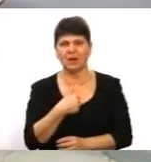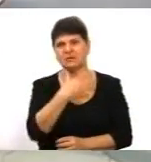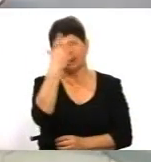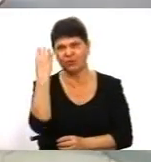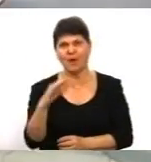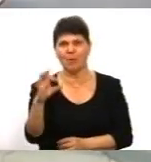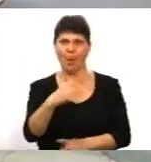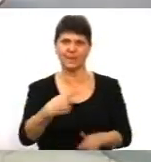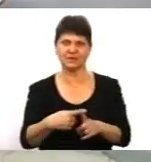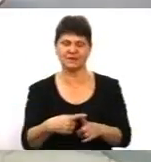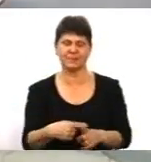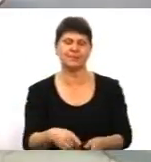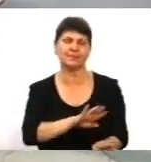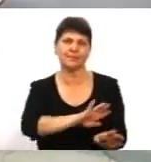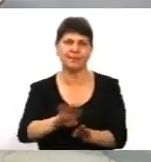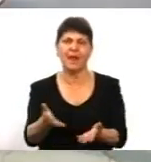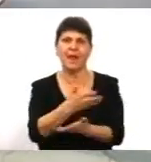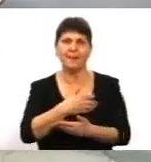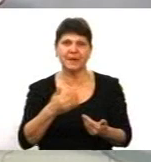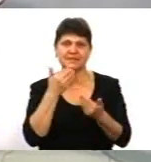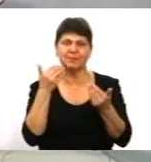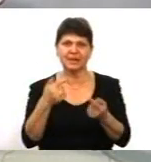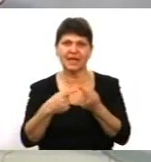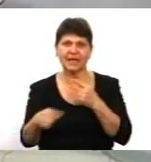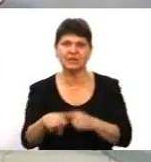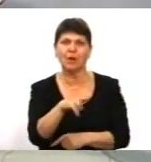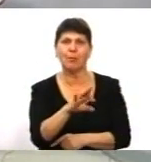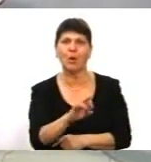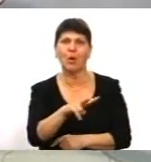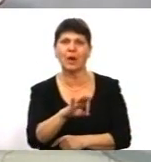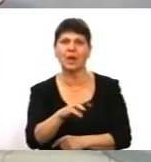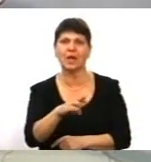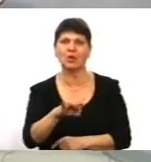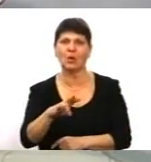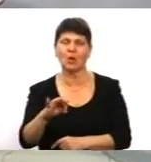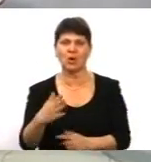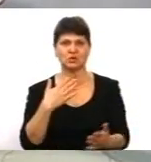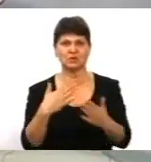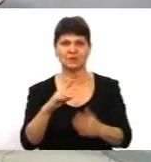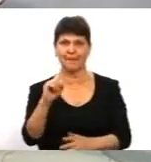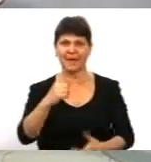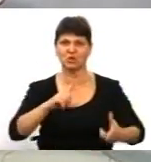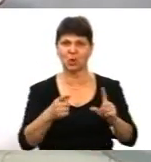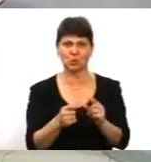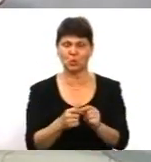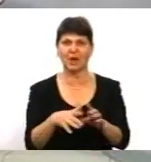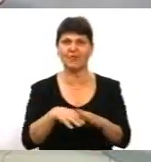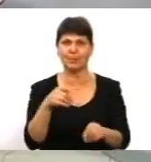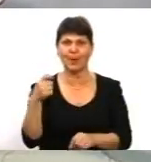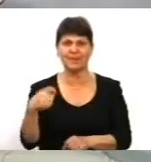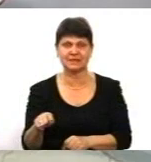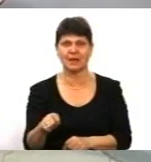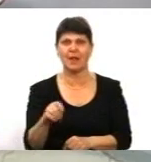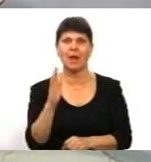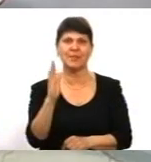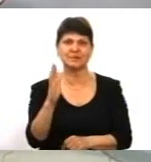Ми запитали в іншого політолога Сергія Феденяка стосовно результатів першого туру виборів президента, а також про перспективи